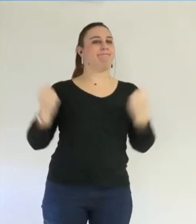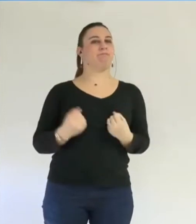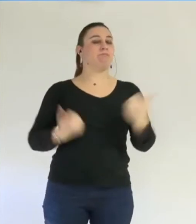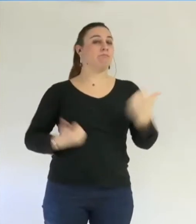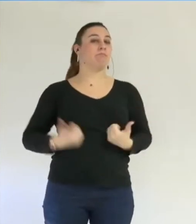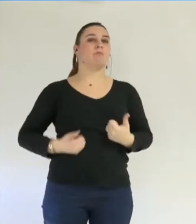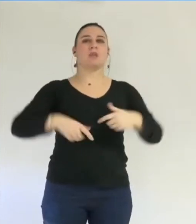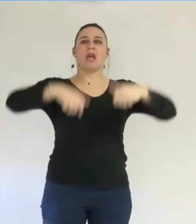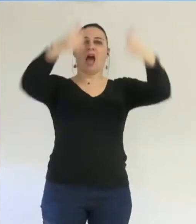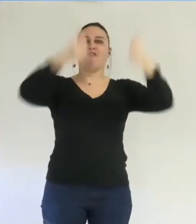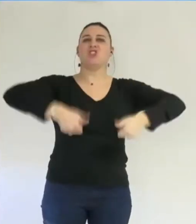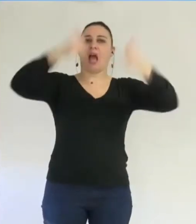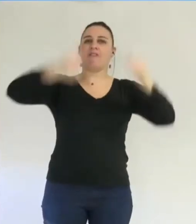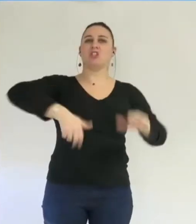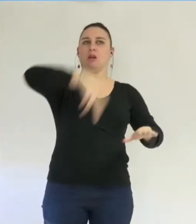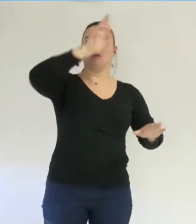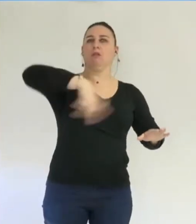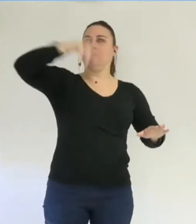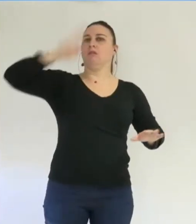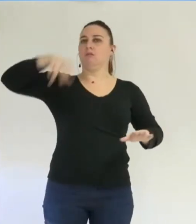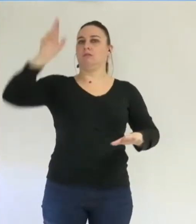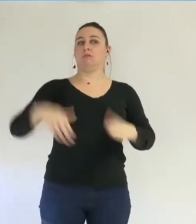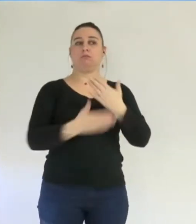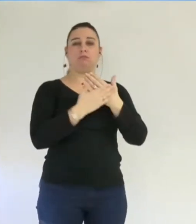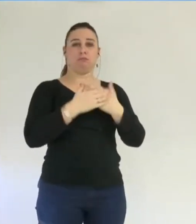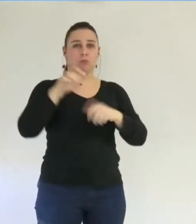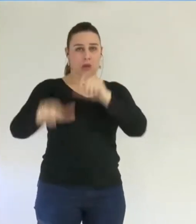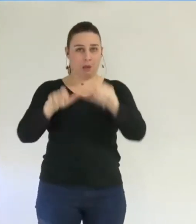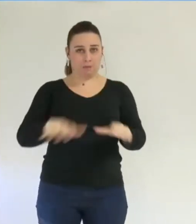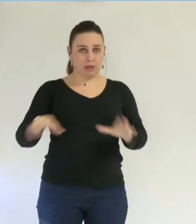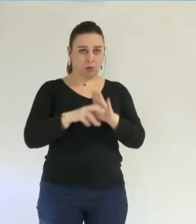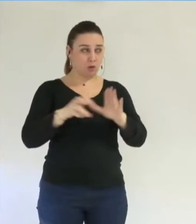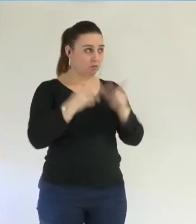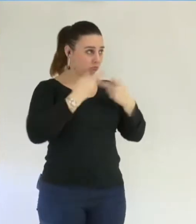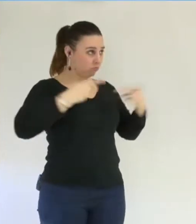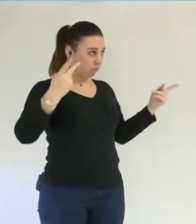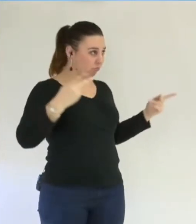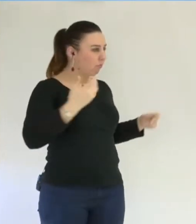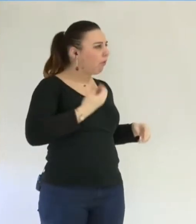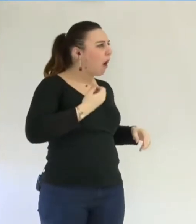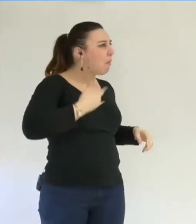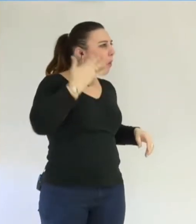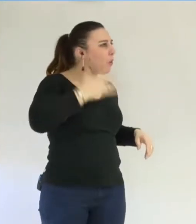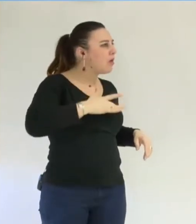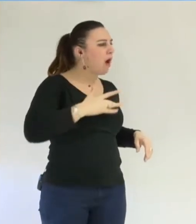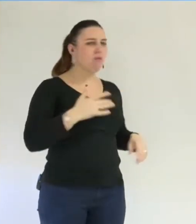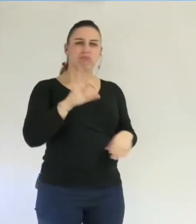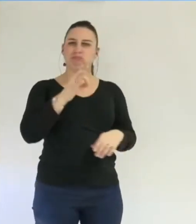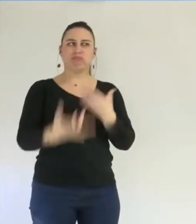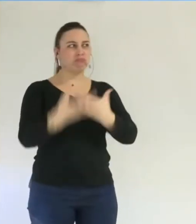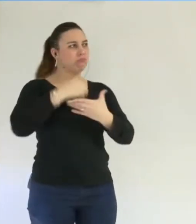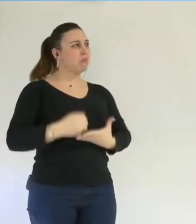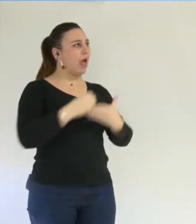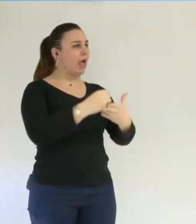collage d'affiches. C'est d'ailleurs pourquoi les grands-le-blancs étaient étonnés que vous déclariez publiquement ne pas les connaître. Ensuite,